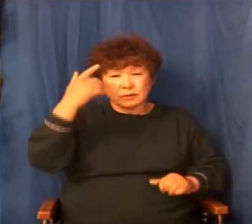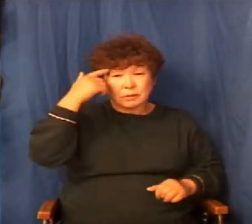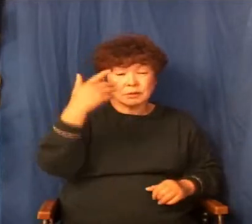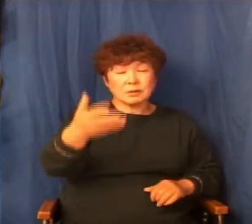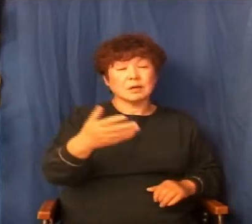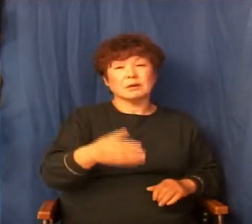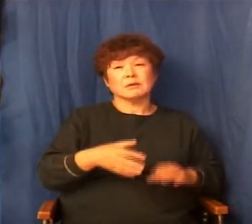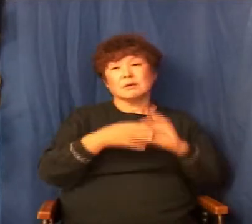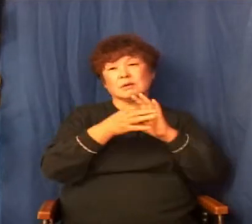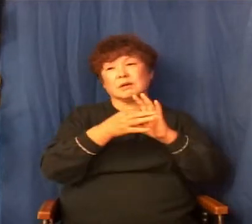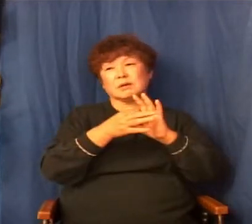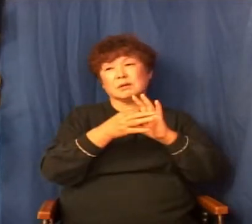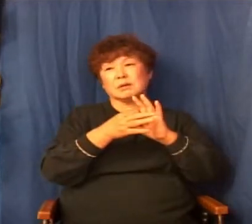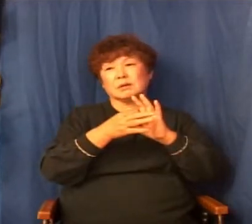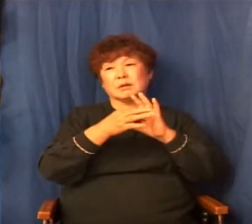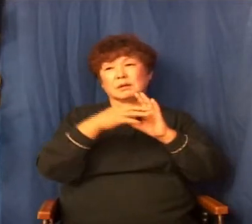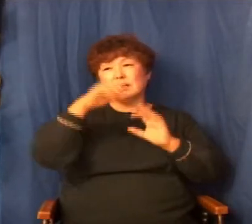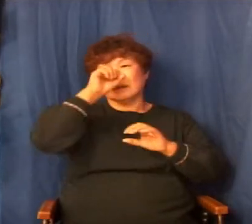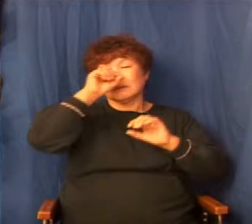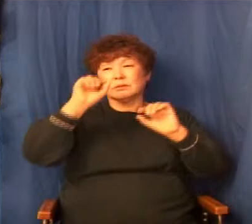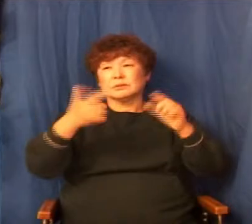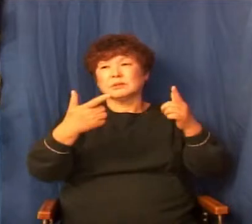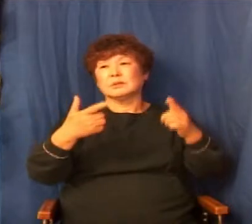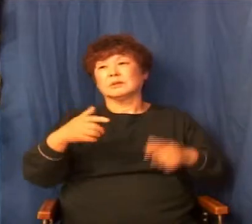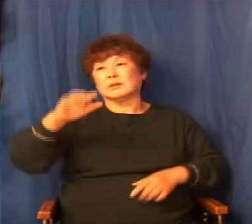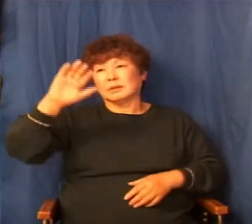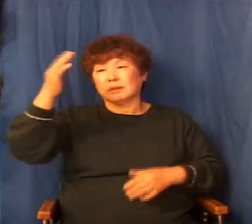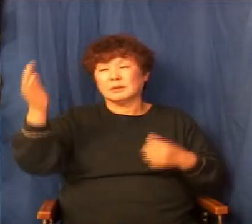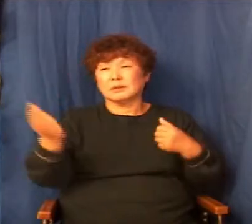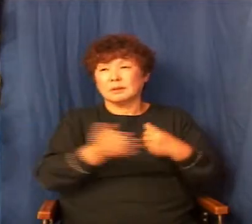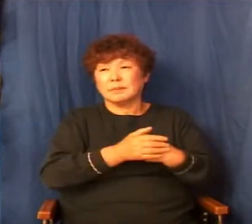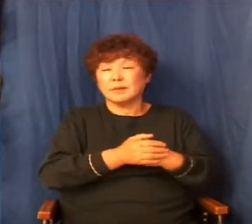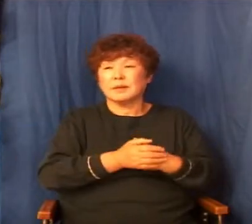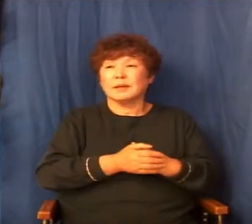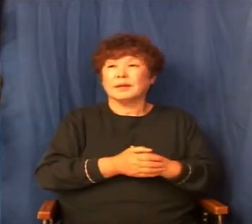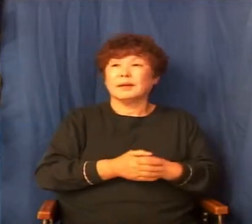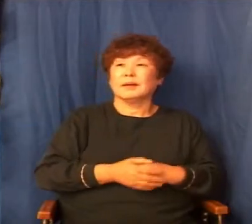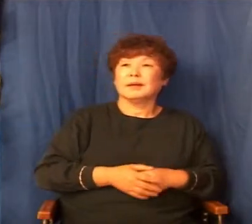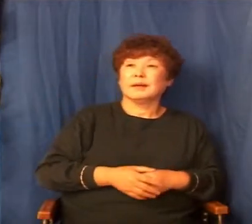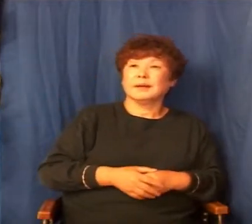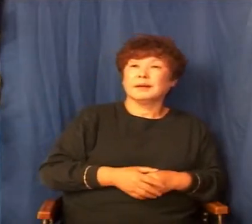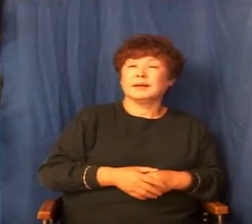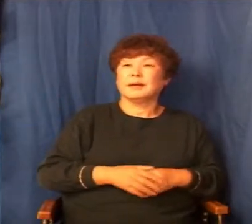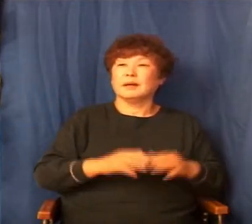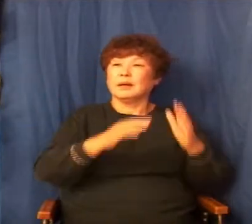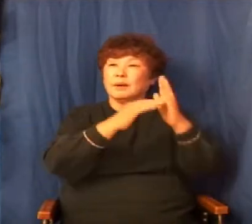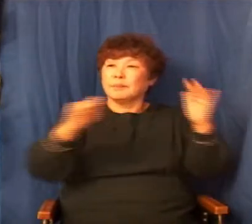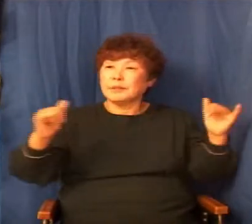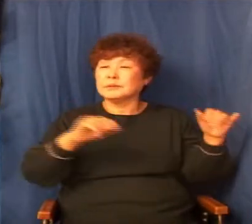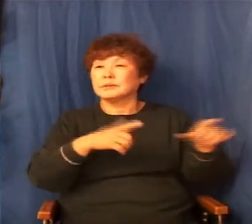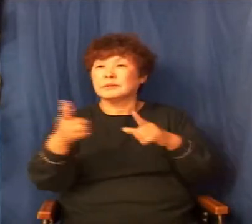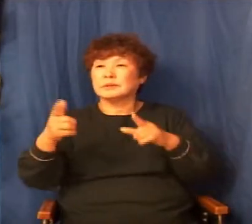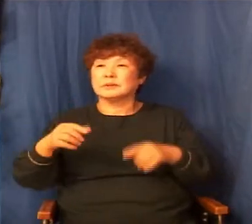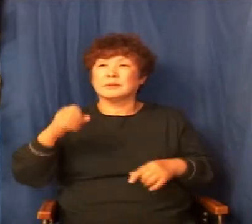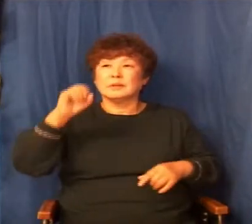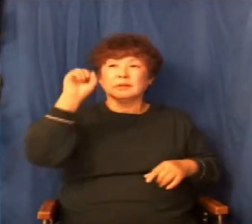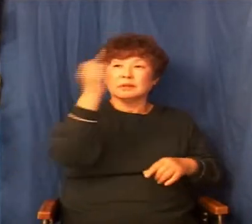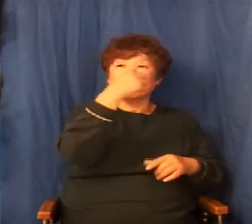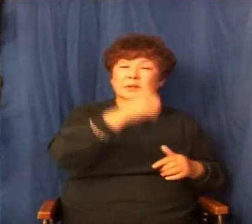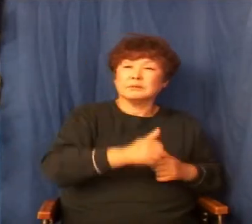당연히 다윗에게 쏠리겠어요? 요나단에게 쏠리겠어요? 요나단에게 쏠리죠.